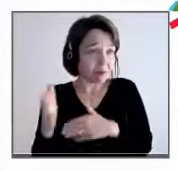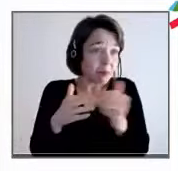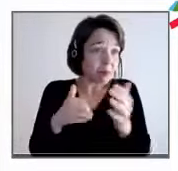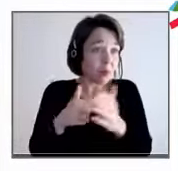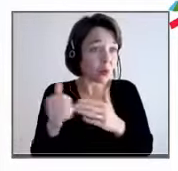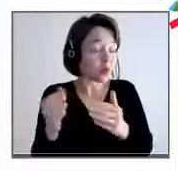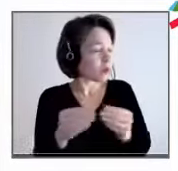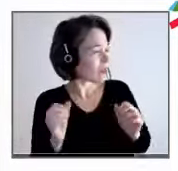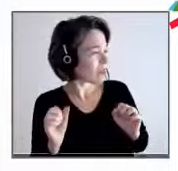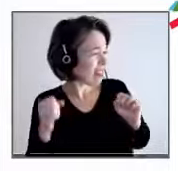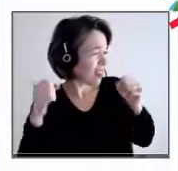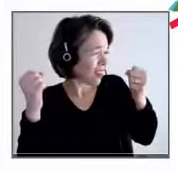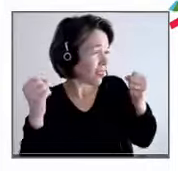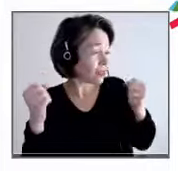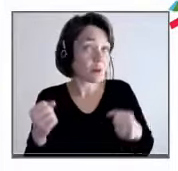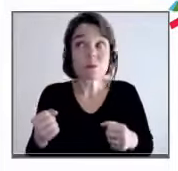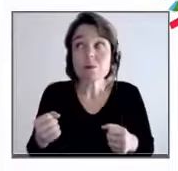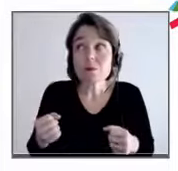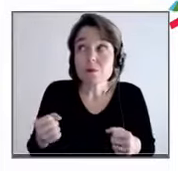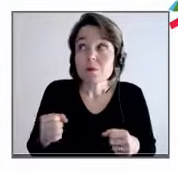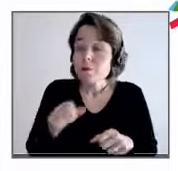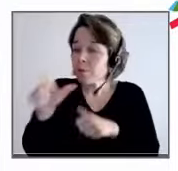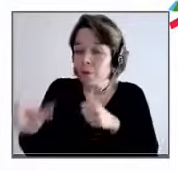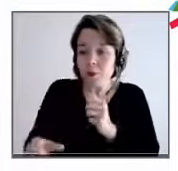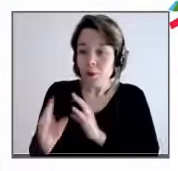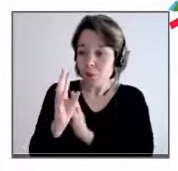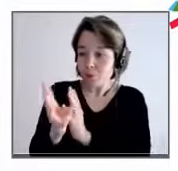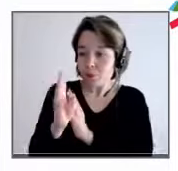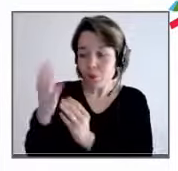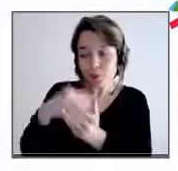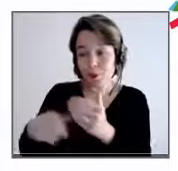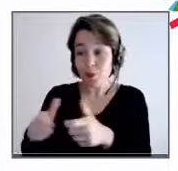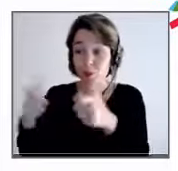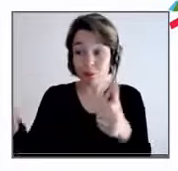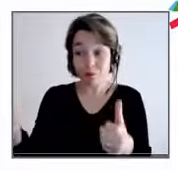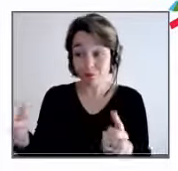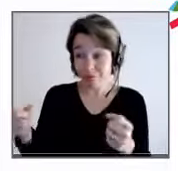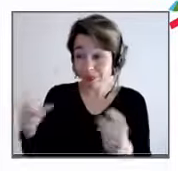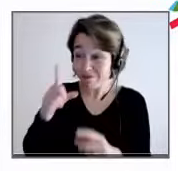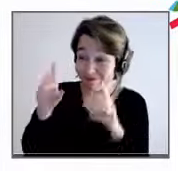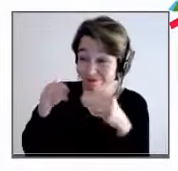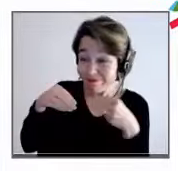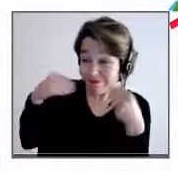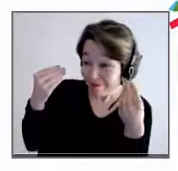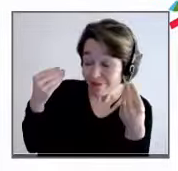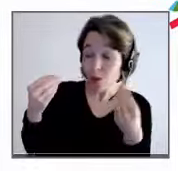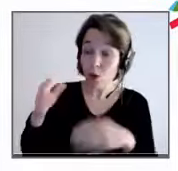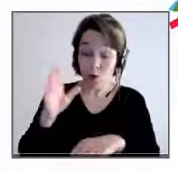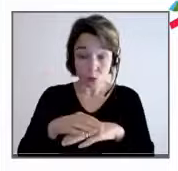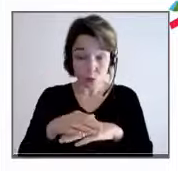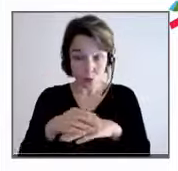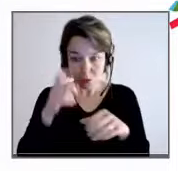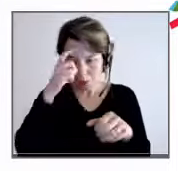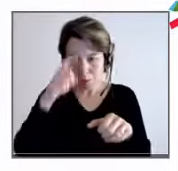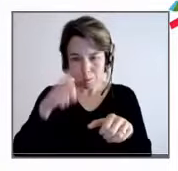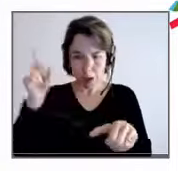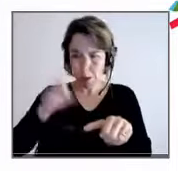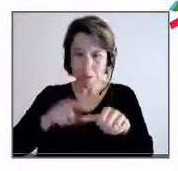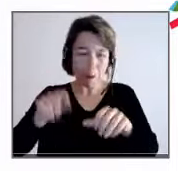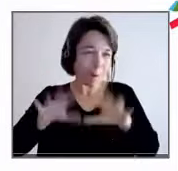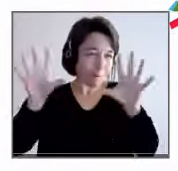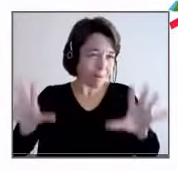forcément très bien en entreprise. Les chiffres le montrent. Il n jamais eu autant d'arrêt maladie. Il jamais eu autant de burn-out. Bref, donc parler de bonheur, c'était un petit peu